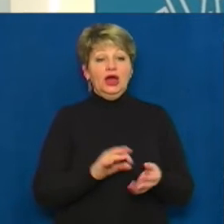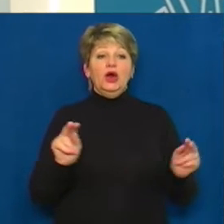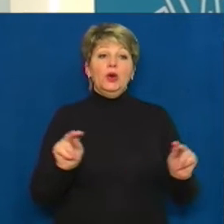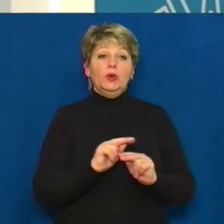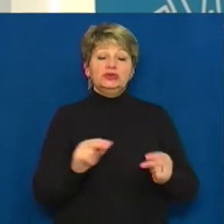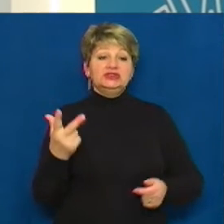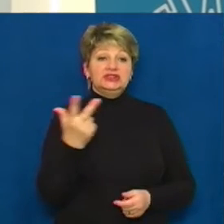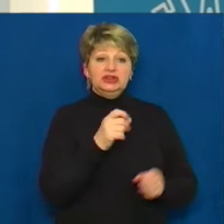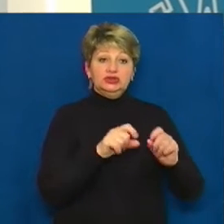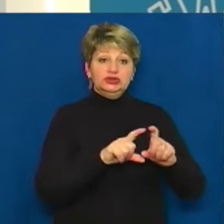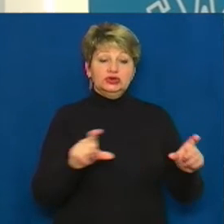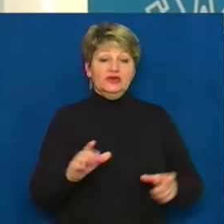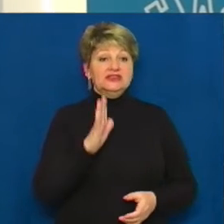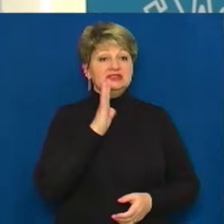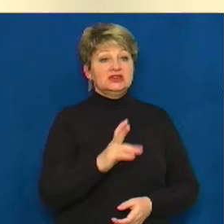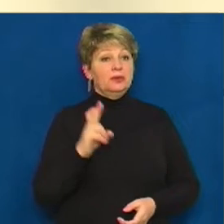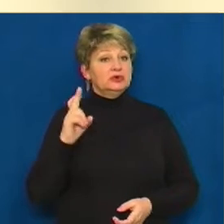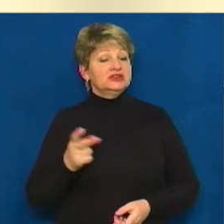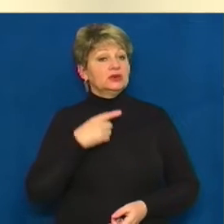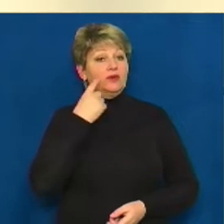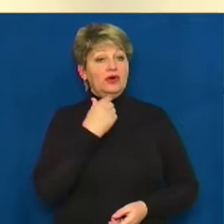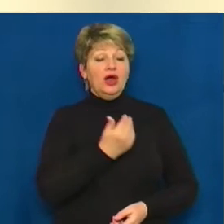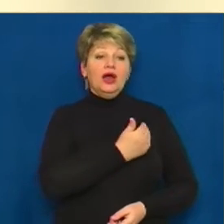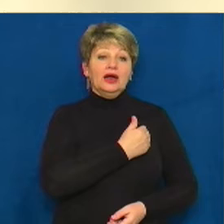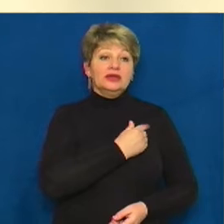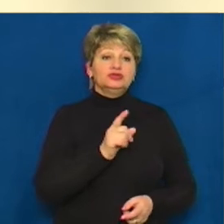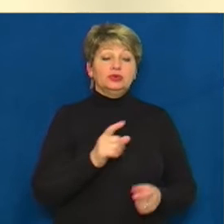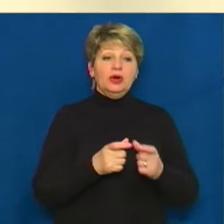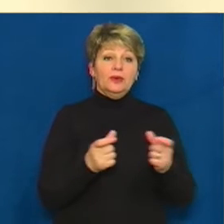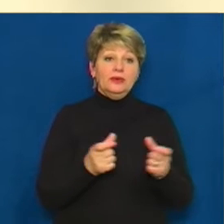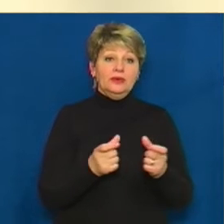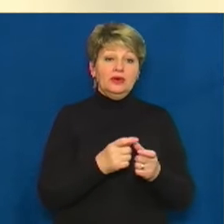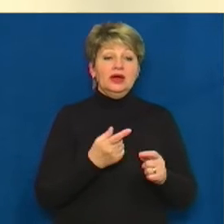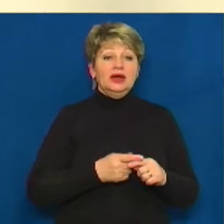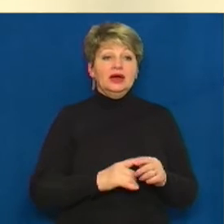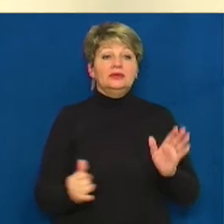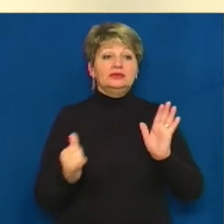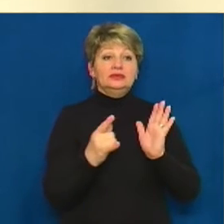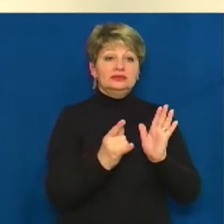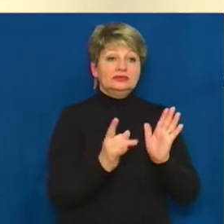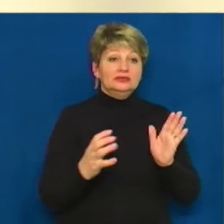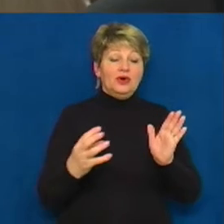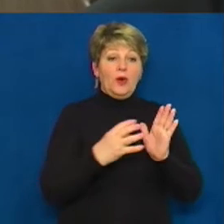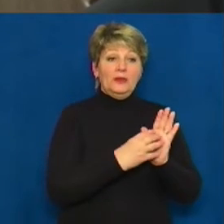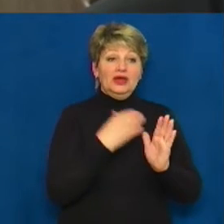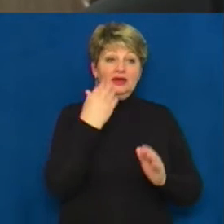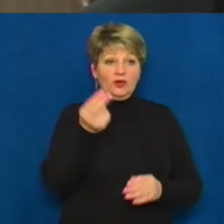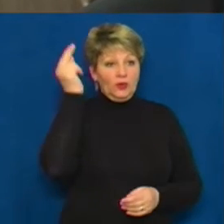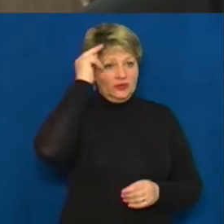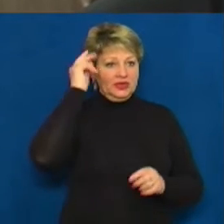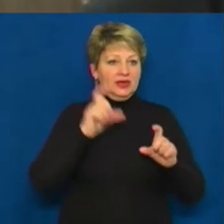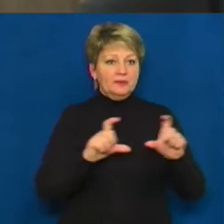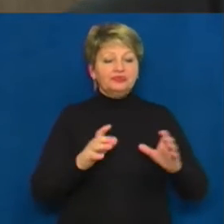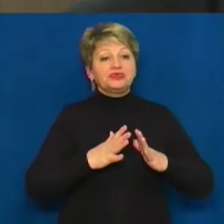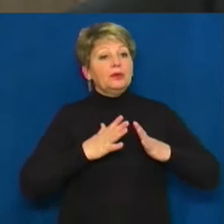третєї школи Черкась Владислав Босенко говорить, хоча б квиток мав амблеву його навчального закладу. Більшість учнів